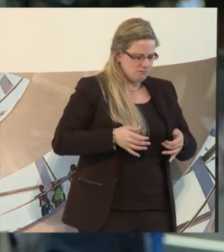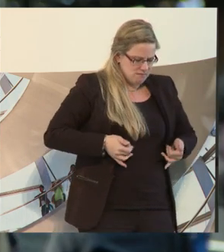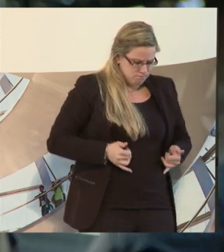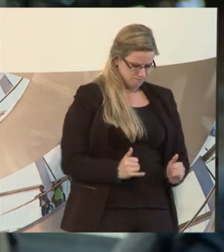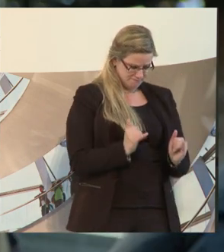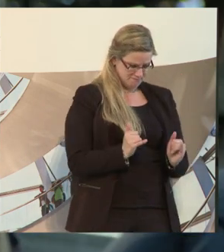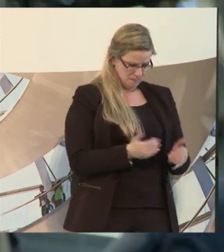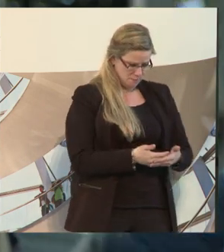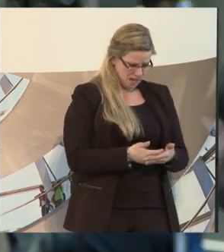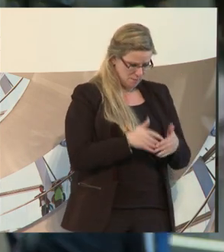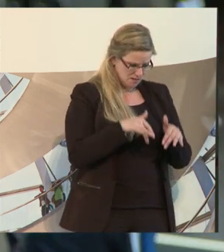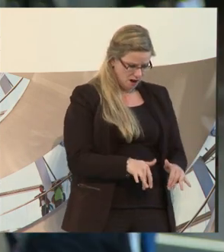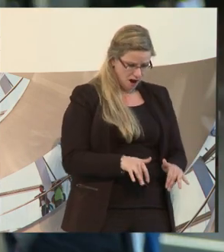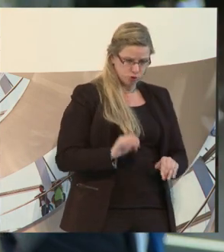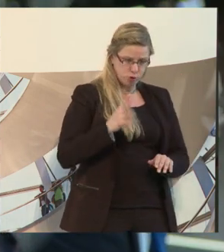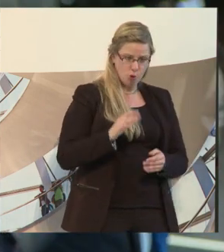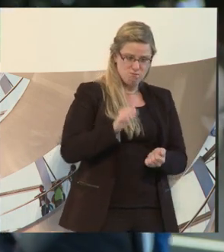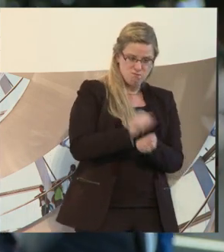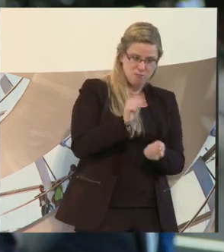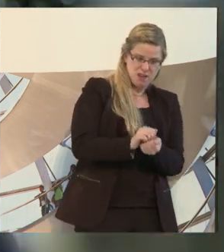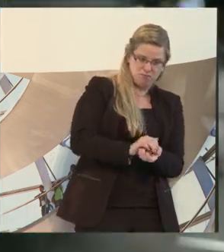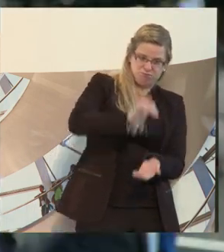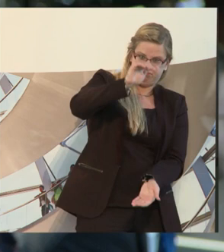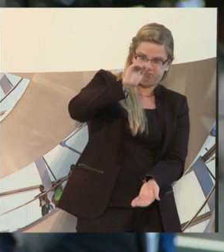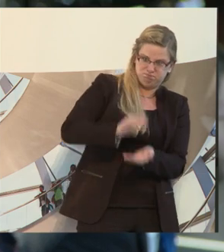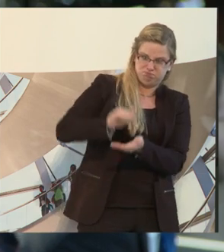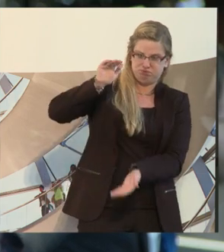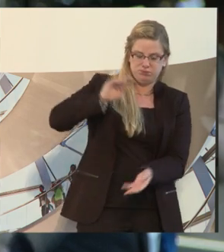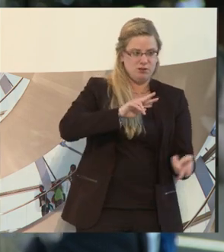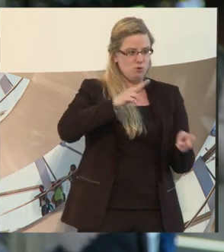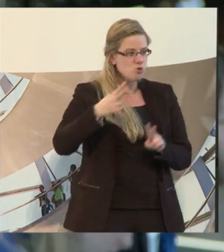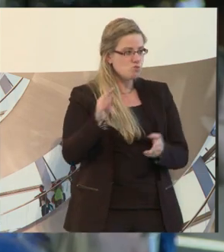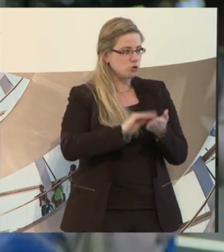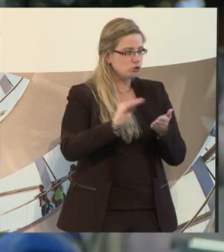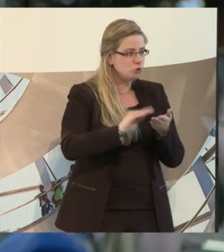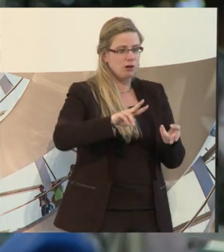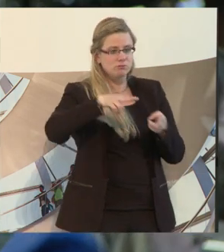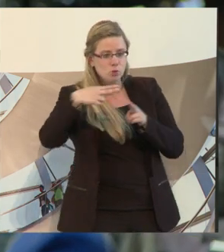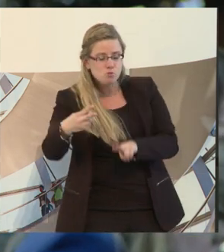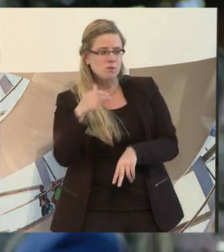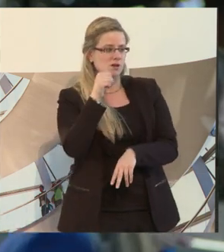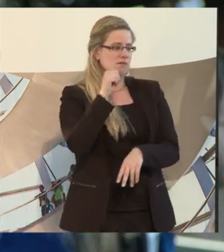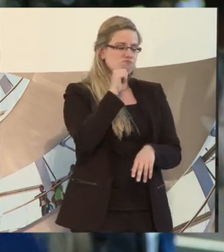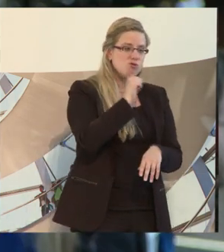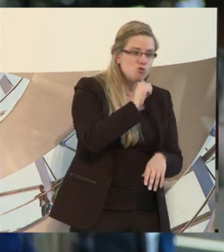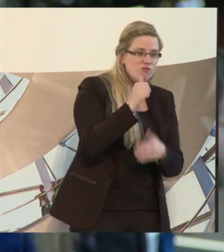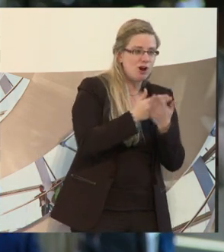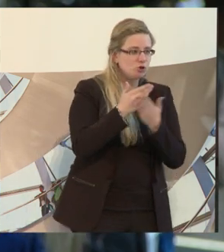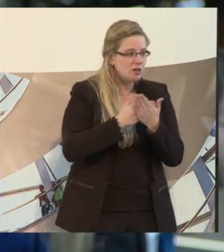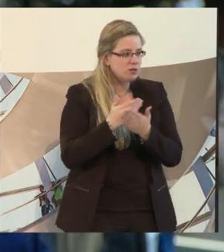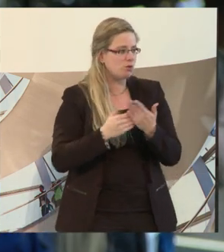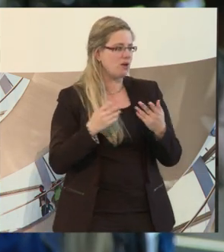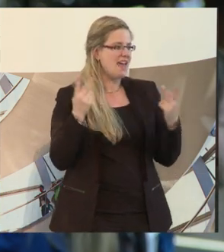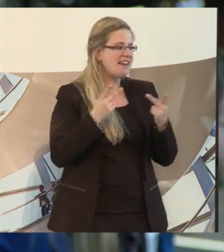Papierstapel, das geht in die Schule, der nächste, in die Berufsausbildung, der nächste, will man eine Leistung haben, im Rollstuhl